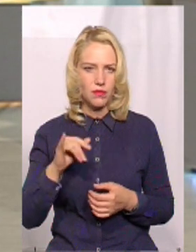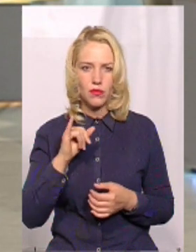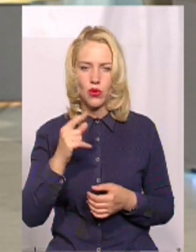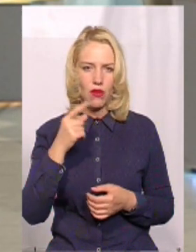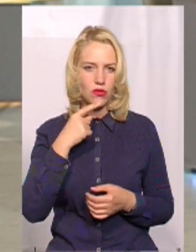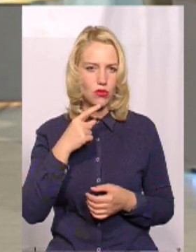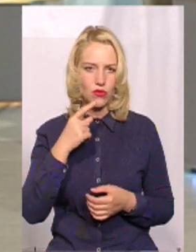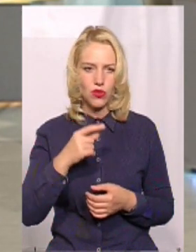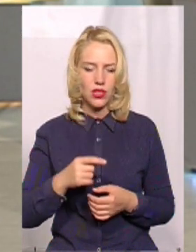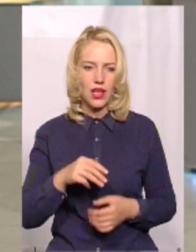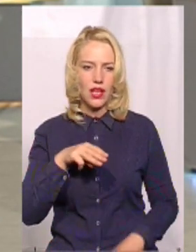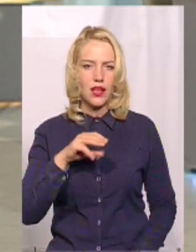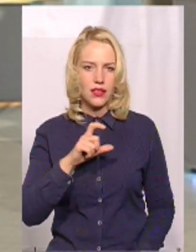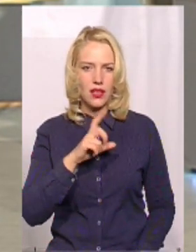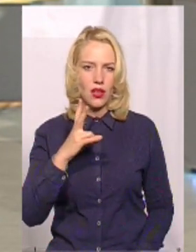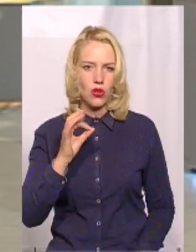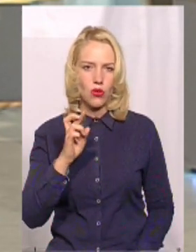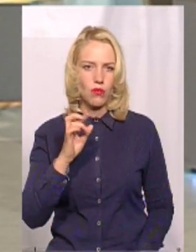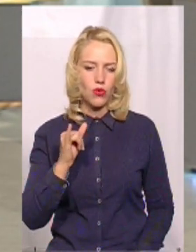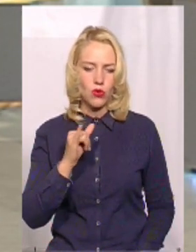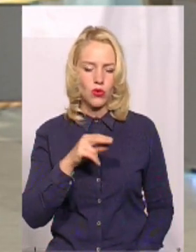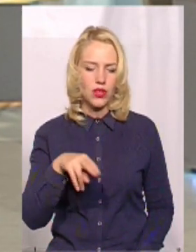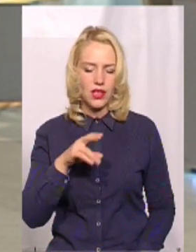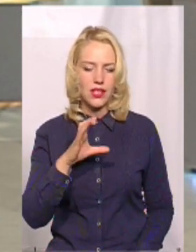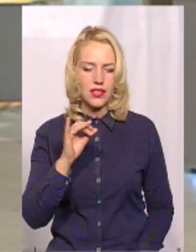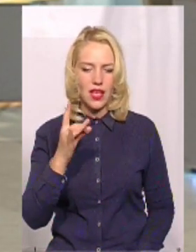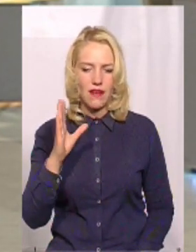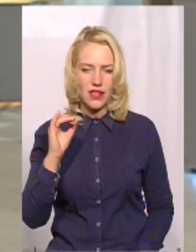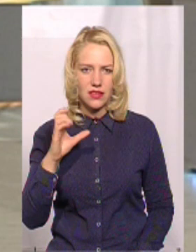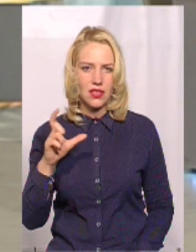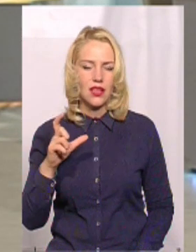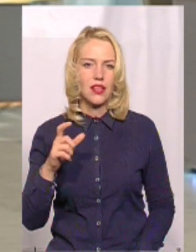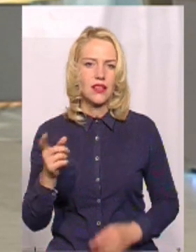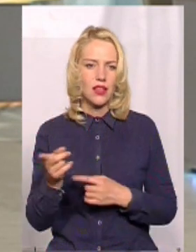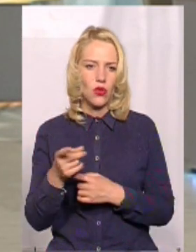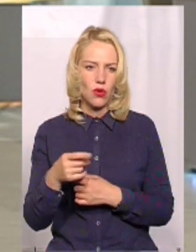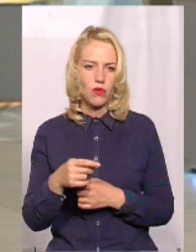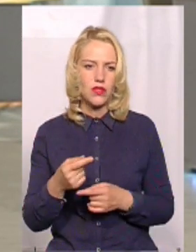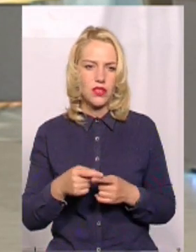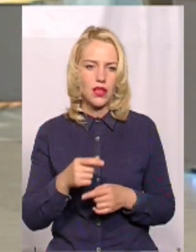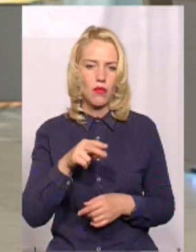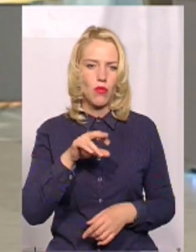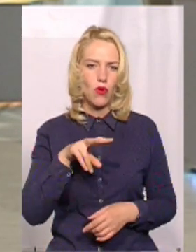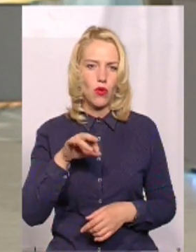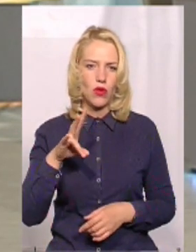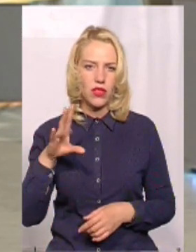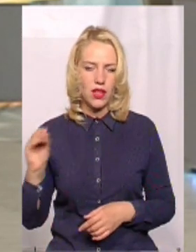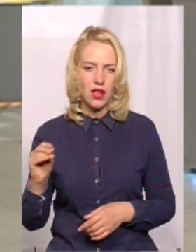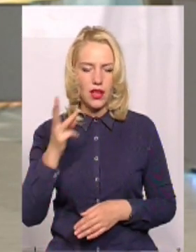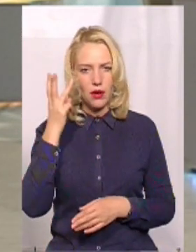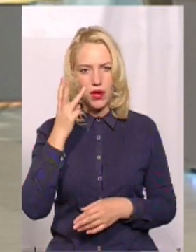«Технобудцентр» – «Цетернопільська», «Будмонтажсервіс», «Новшляхбуд», «Полони»,